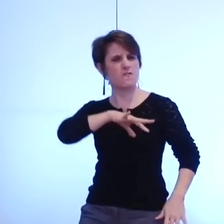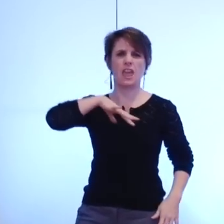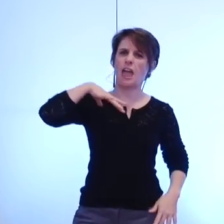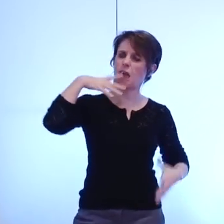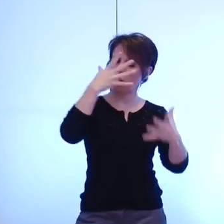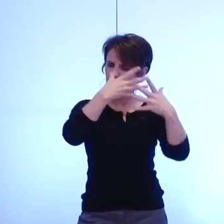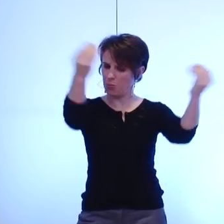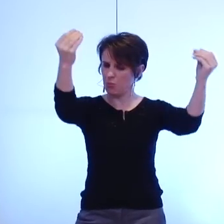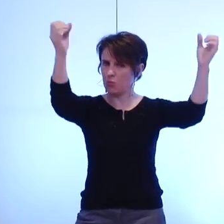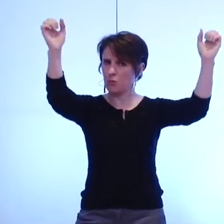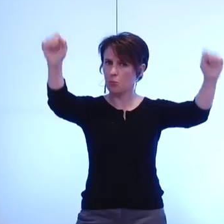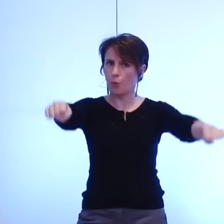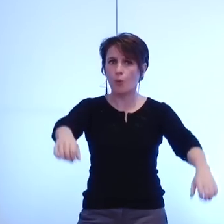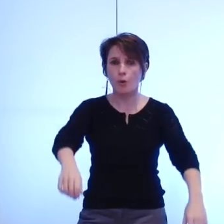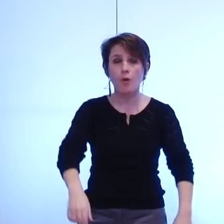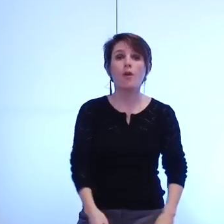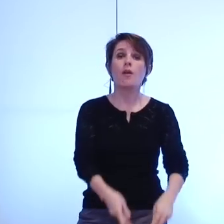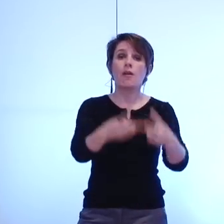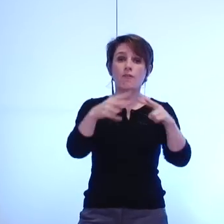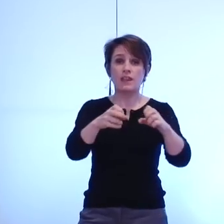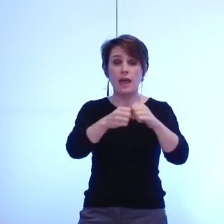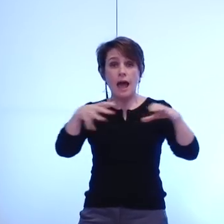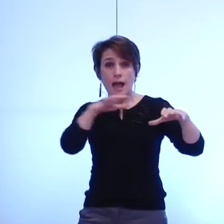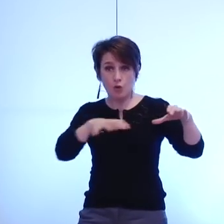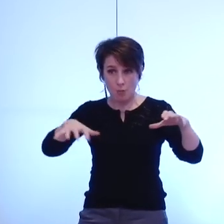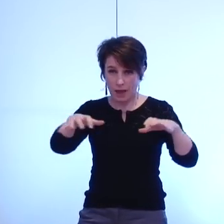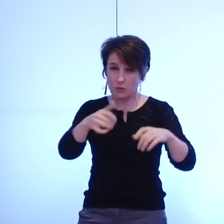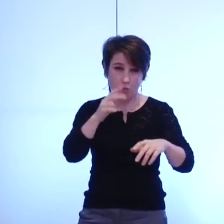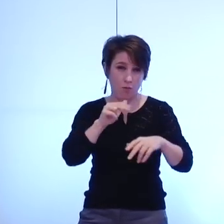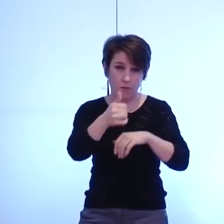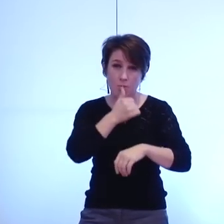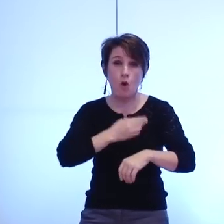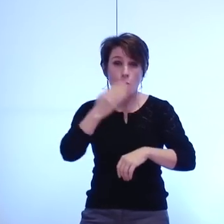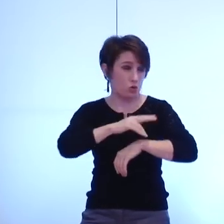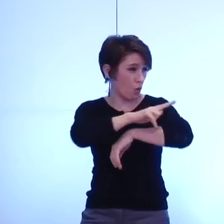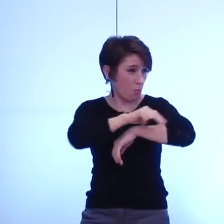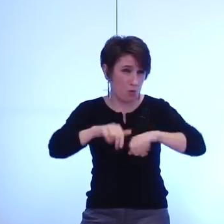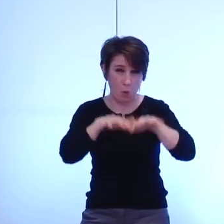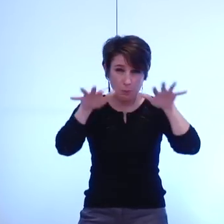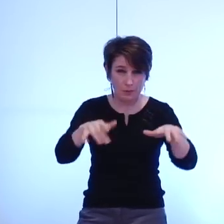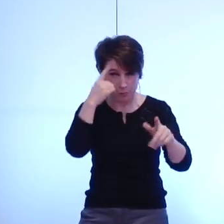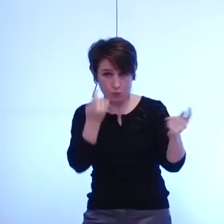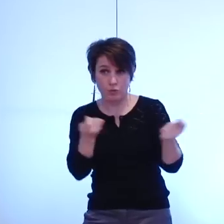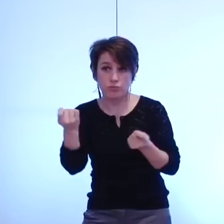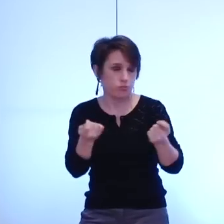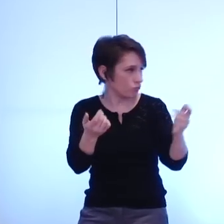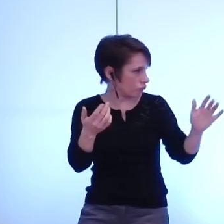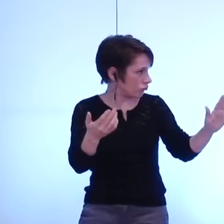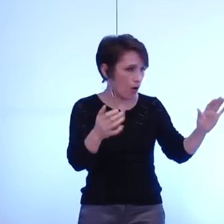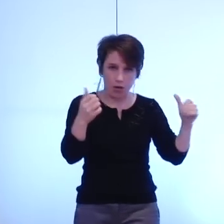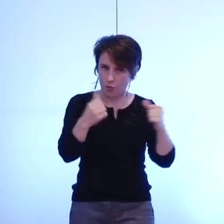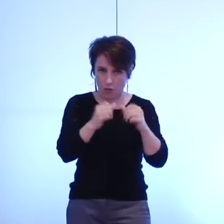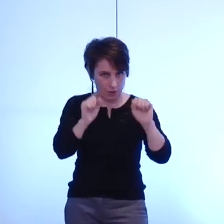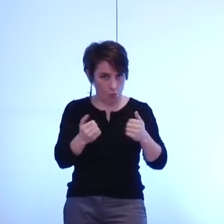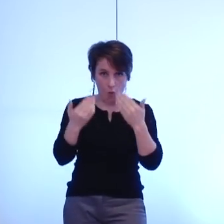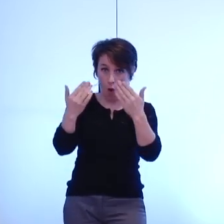l'agglomération aura besoin de nombreux bureaux pour exercer ces nouvelles fonctions offrons-lui notre